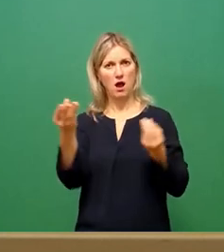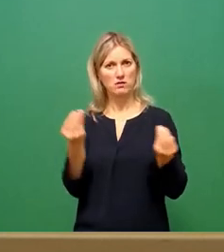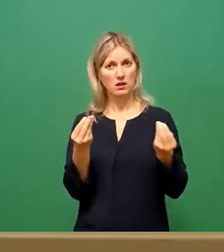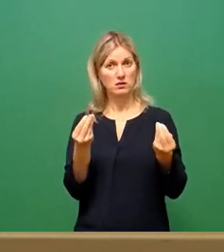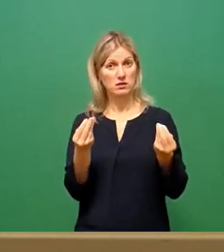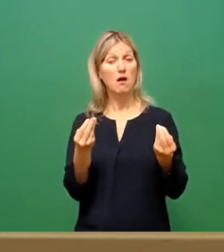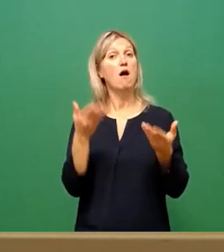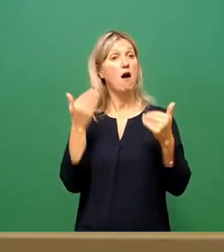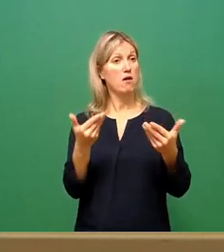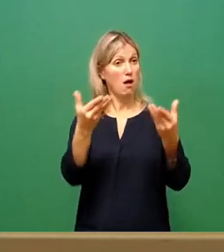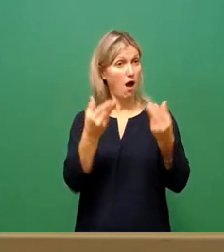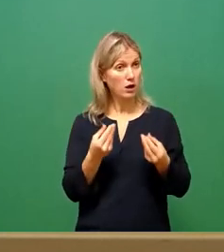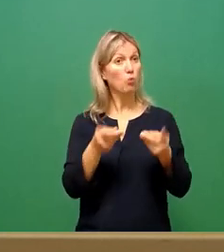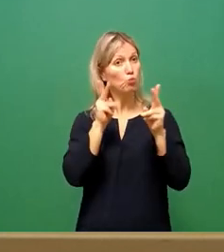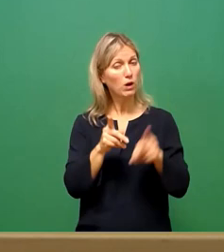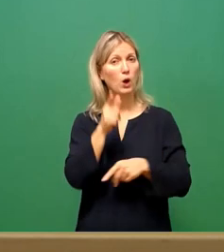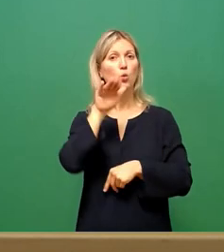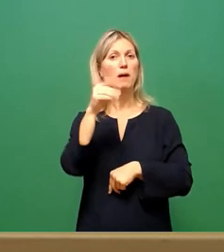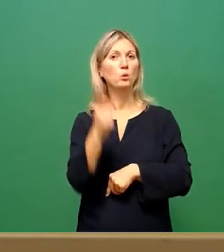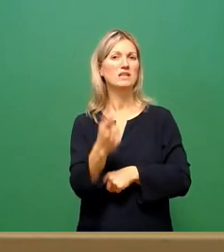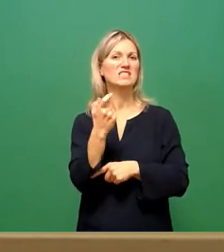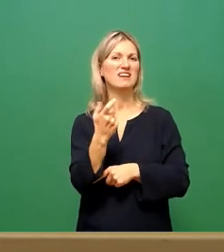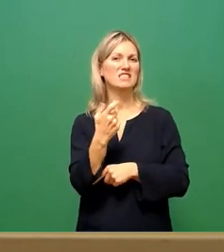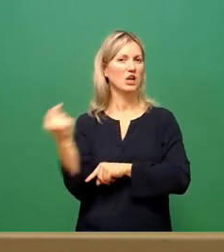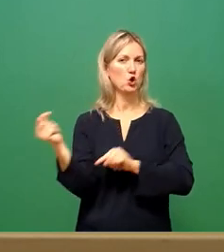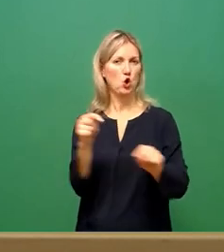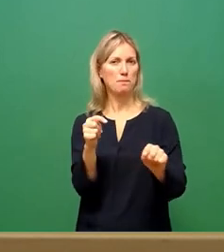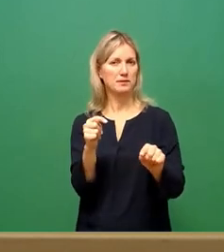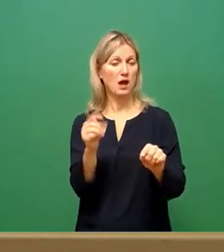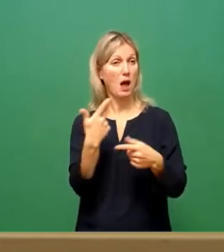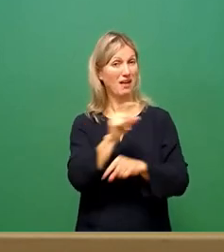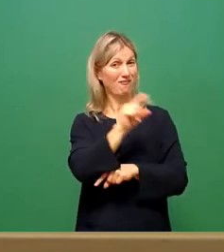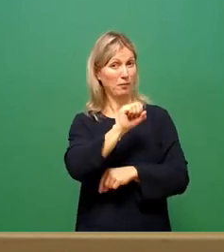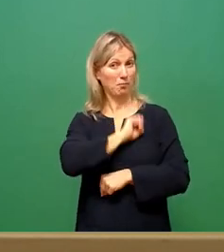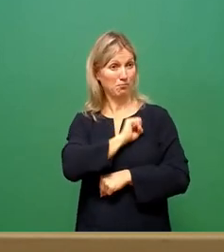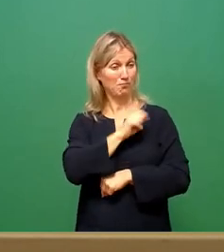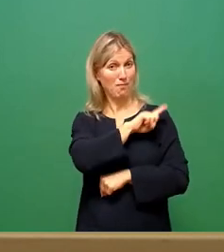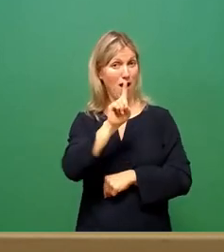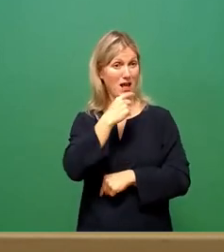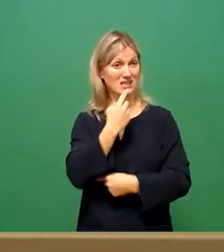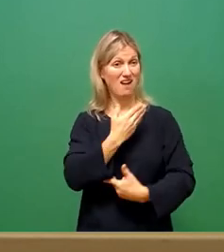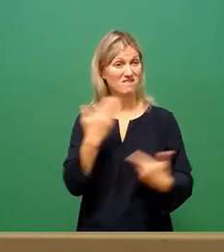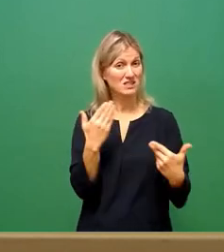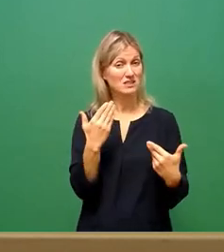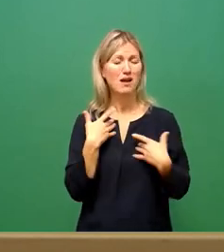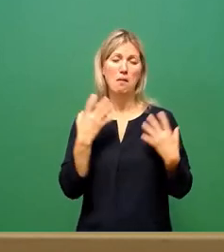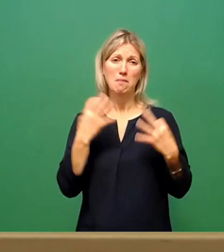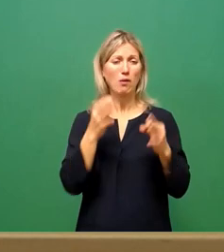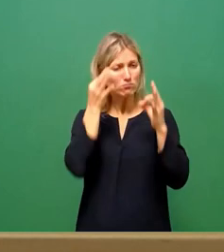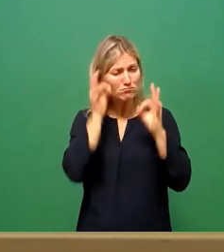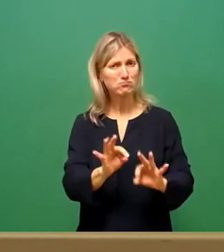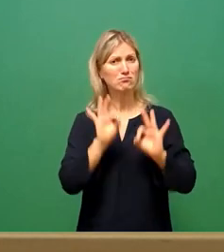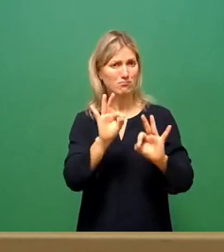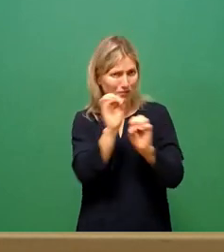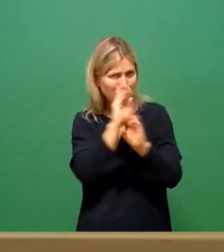dieser Einladung gefolgt und die klare Botschaft, die alle Unternehmer mitgegeben haben, wir brauchen Verlässlichkeit, wir brauchen